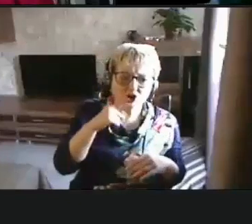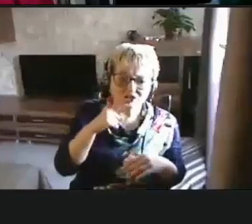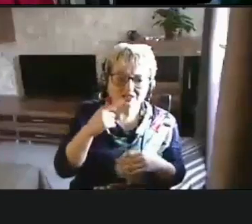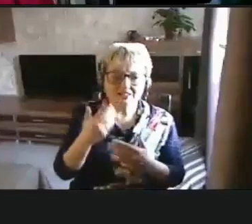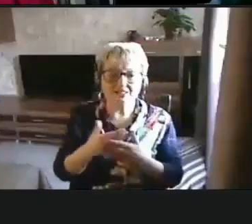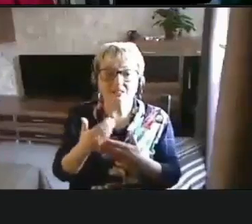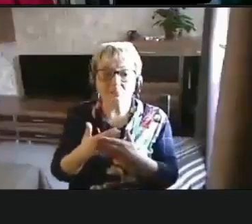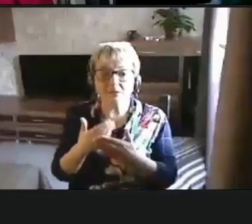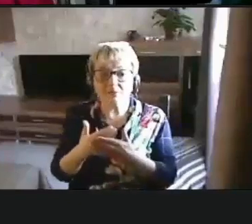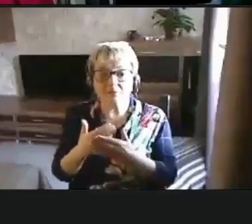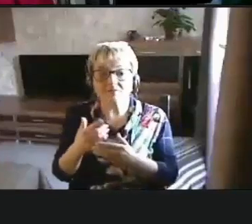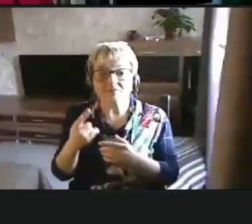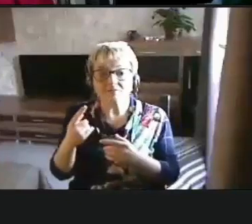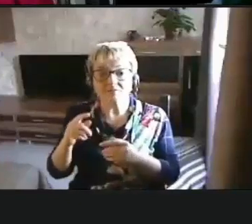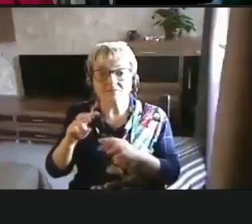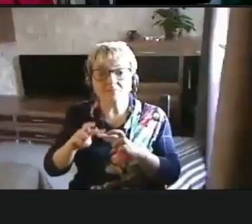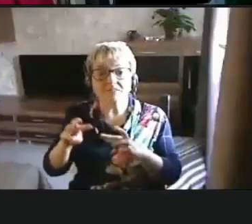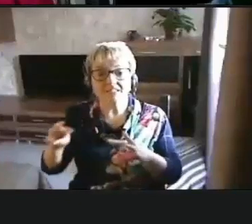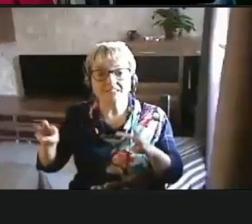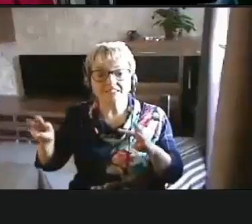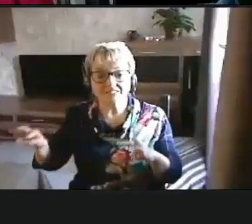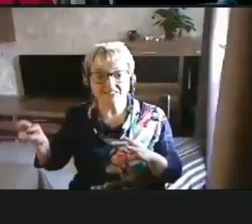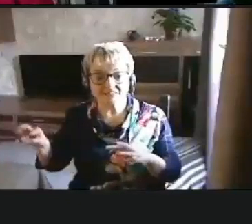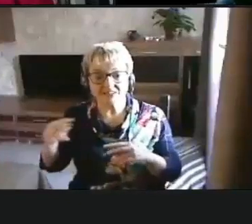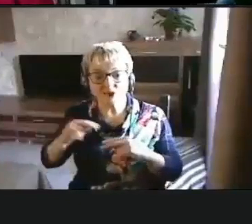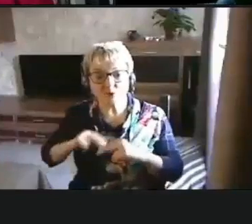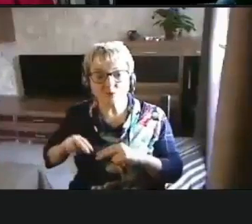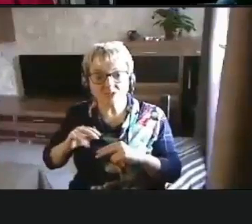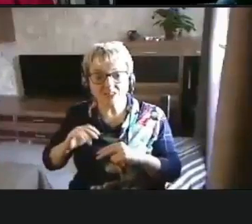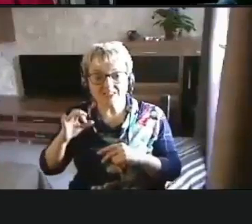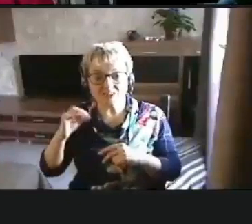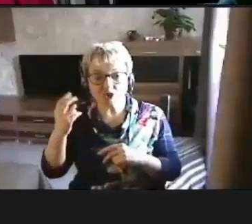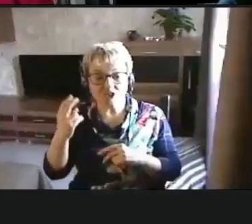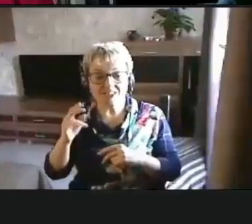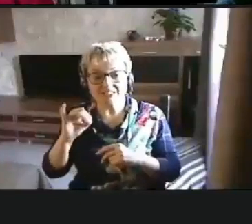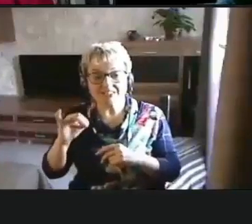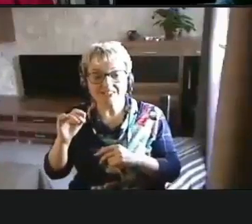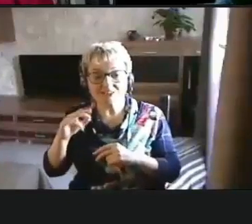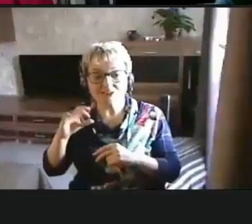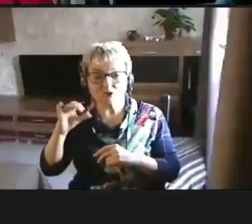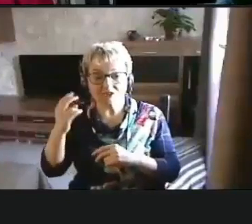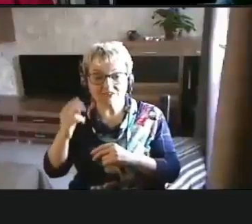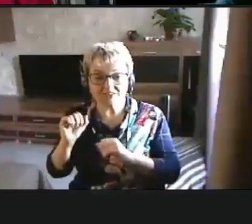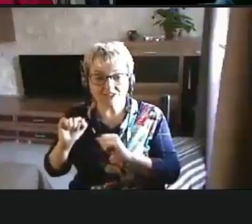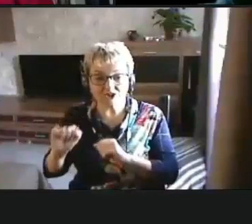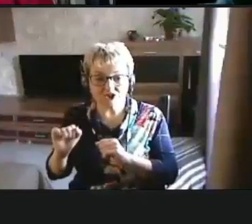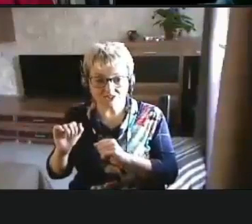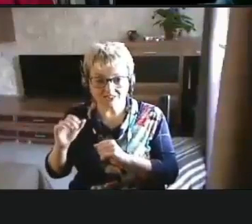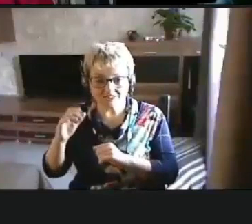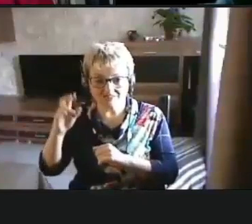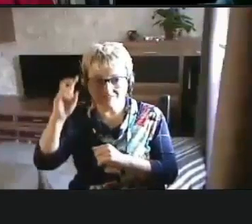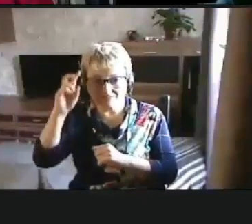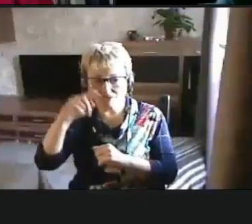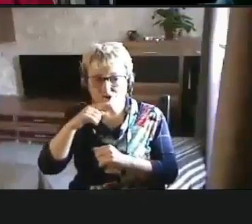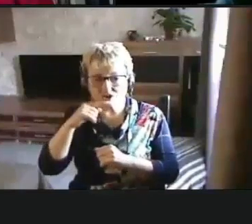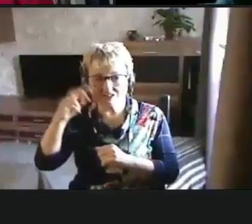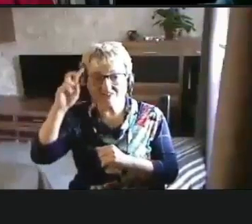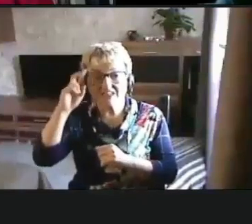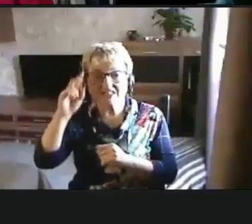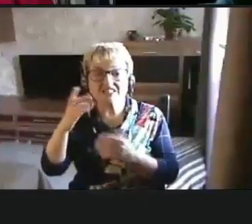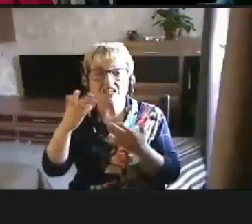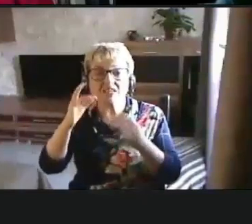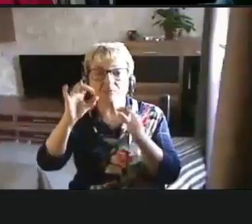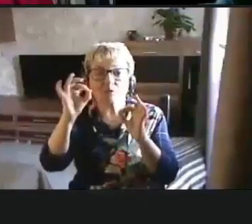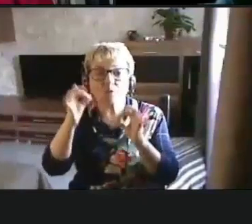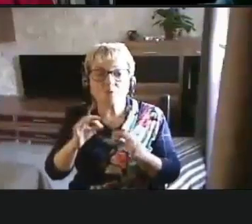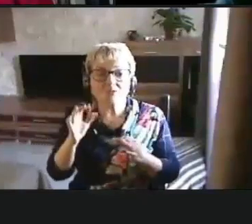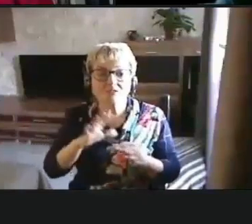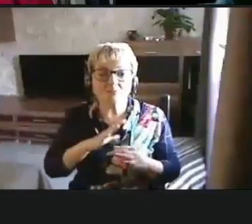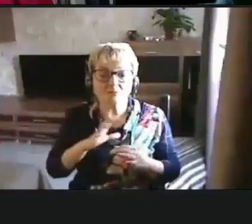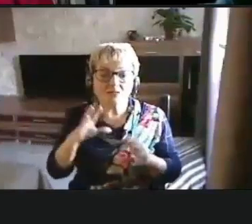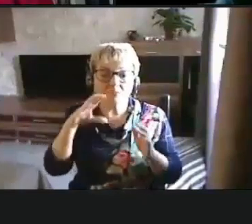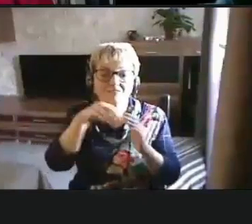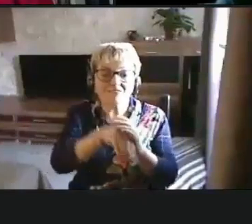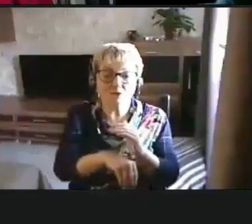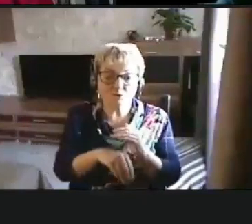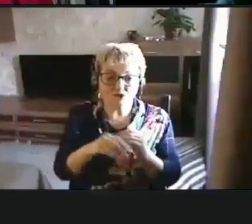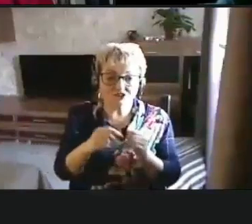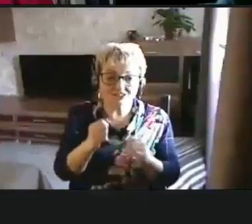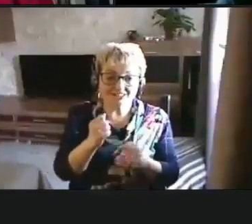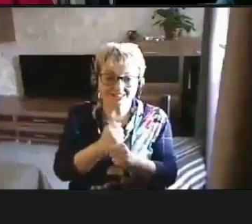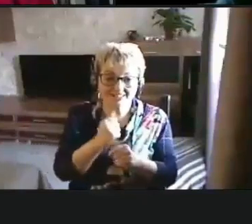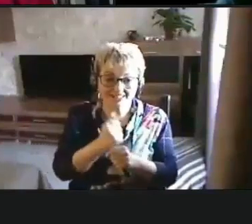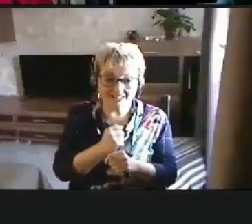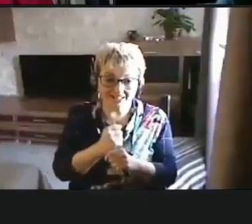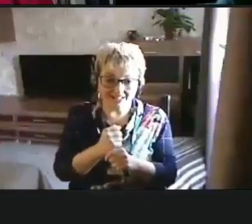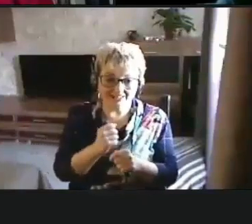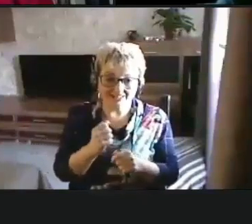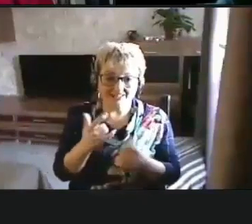например, Министерством труда и социальной защиты Российской Федерации о том, каким образом можно было бы включить, сделать